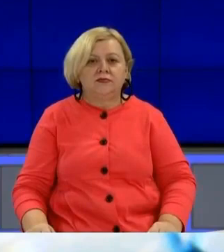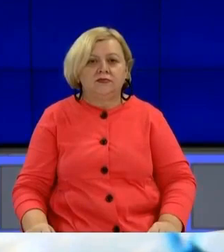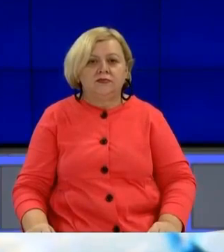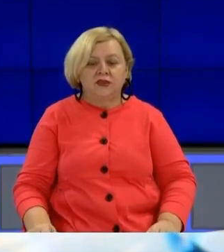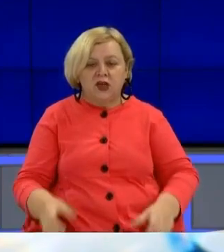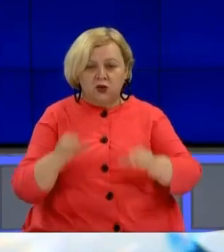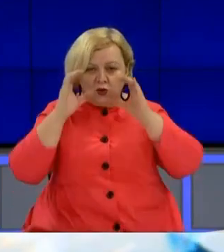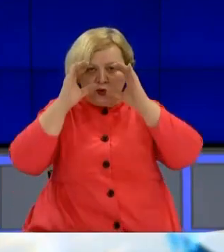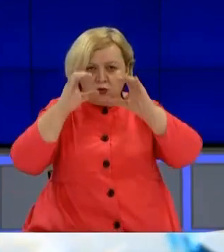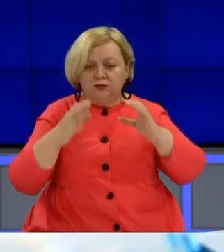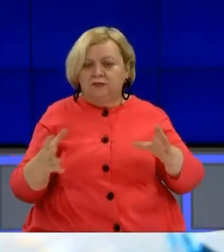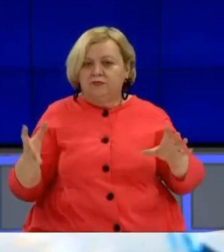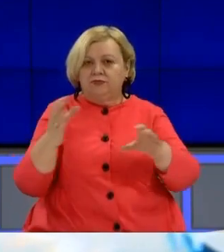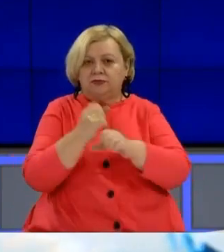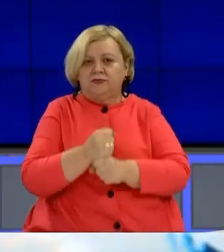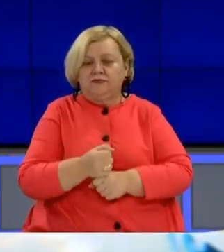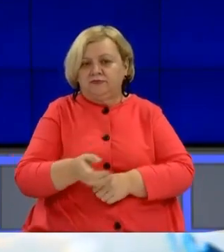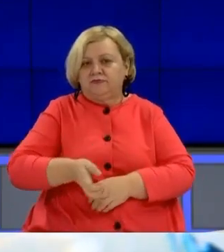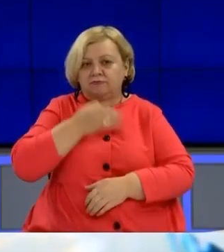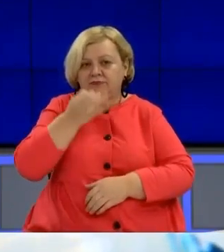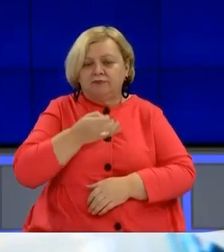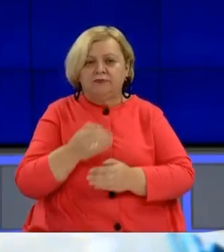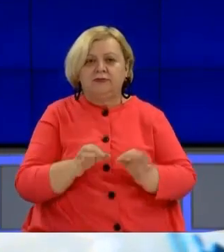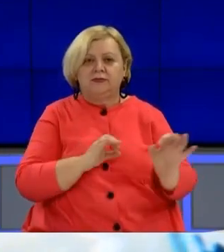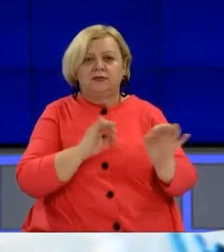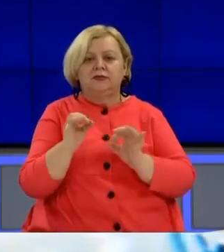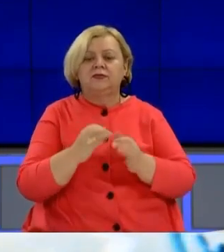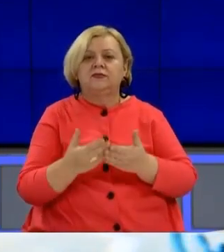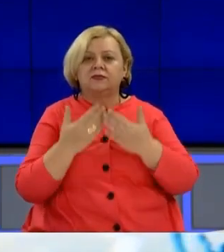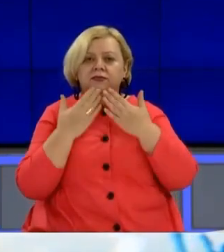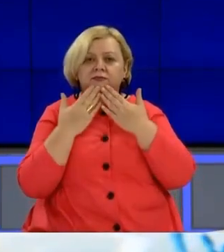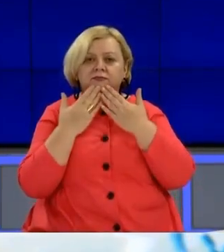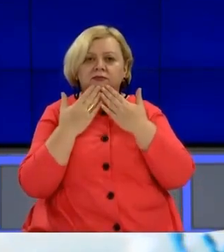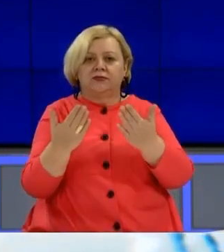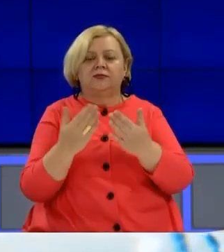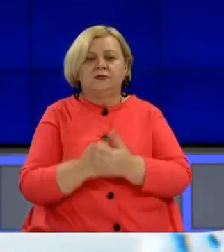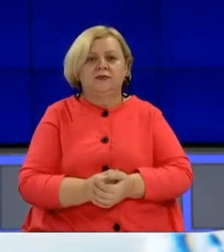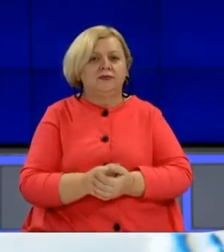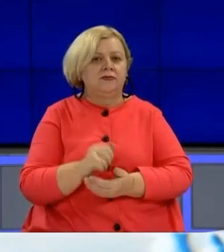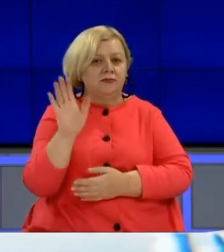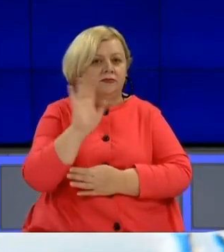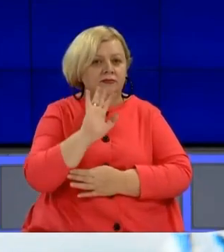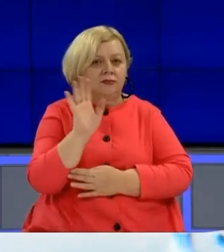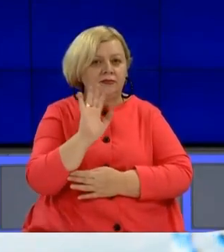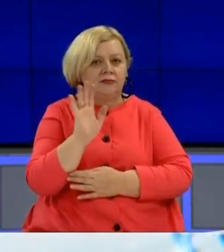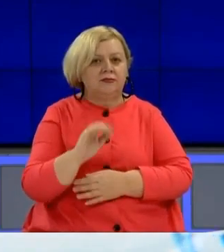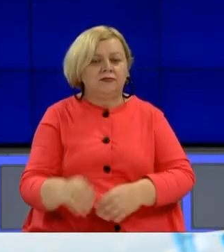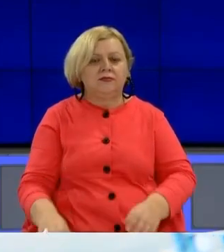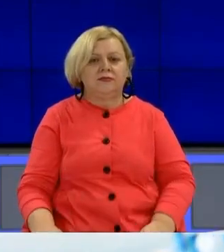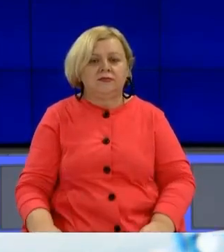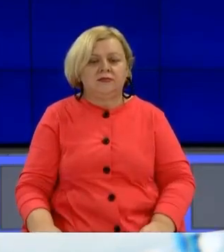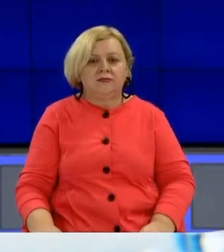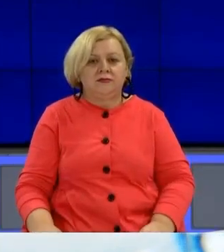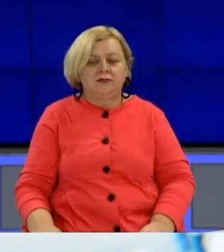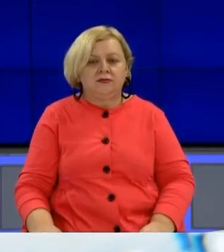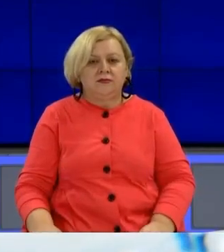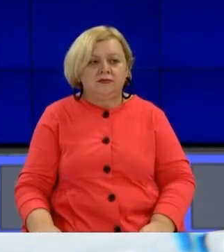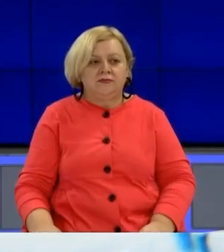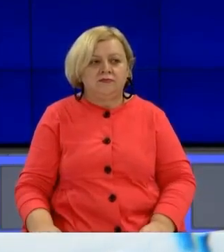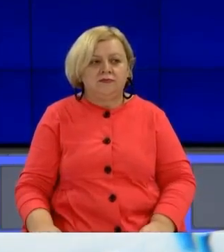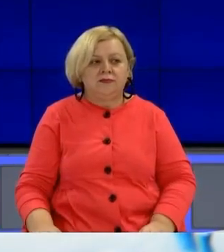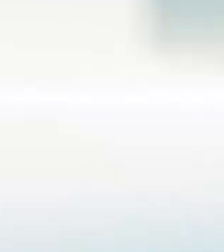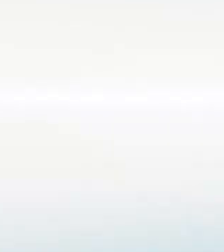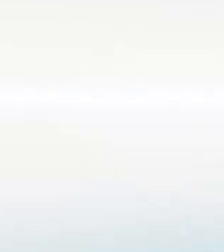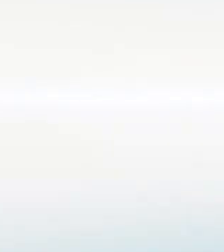Shikosë të ndërruar e shimto të gjitha materialet e përgaditura për këtë edicion të lajmeve bashkë me ekipi realizues, ju pa ndërrojmë performandjen Mirupash.